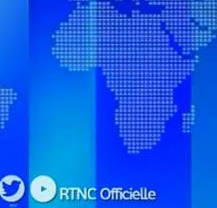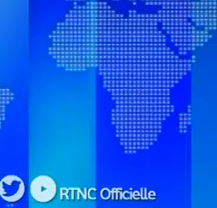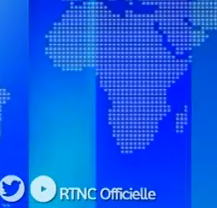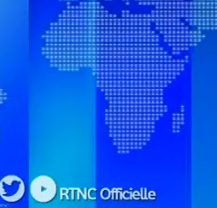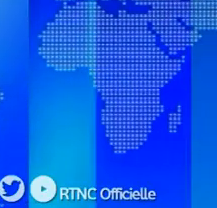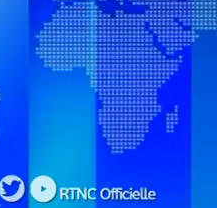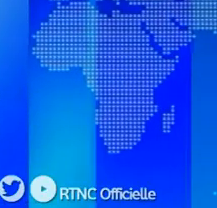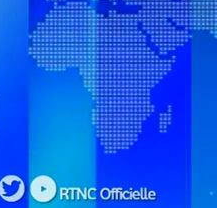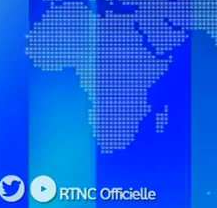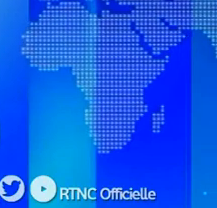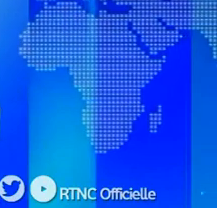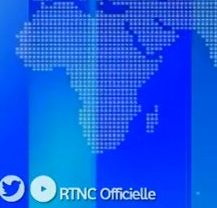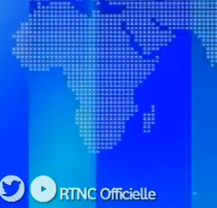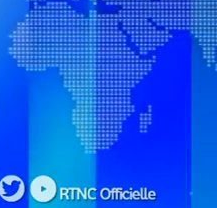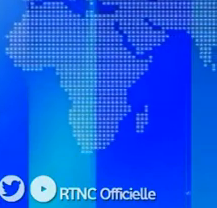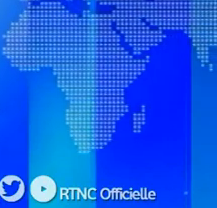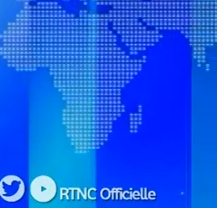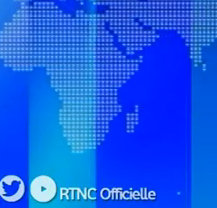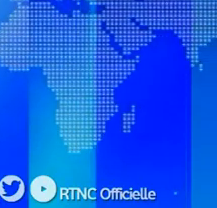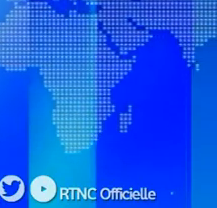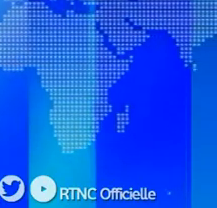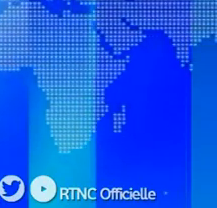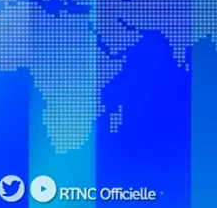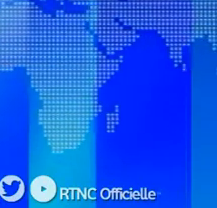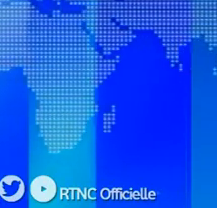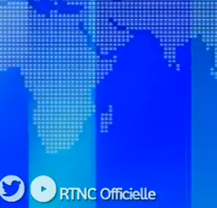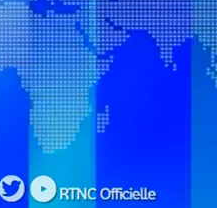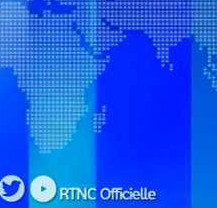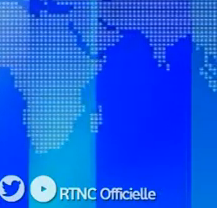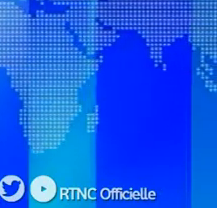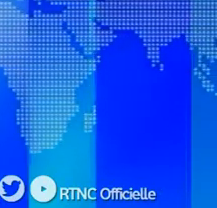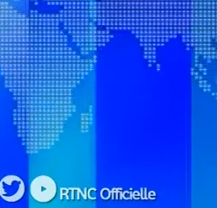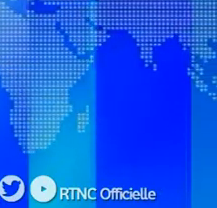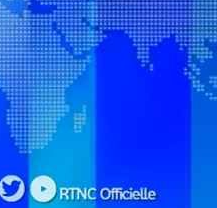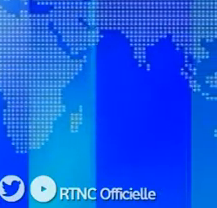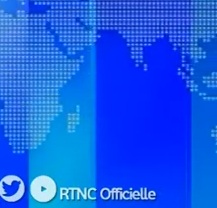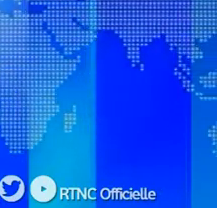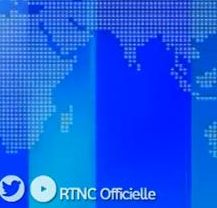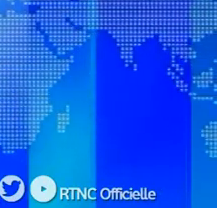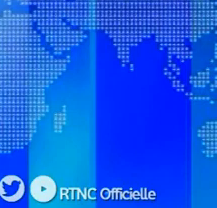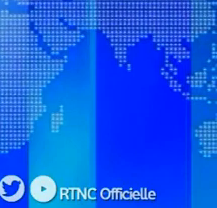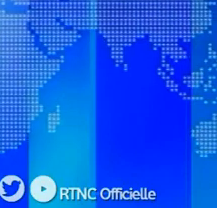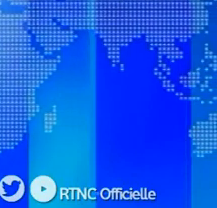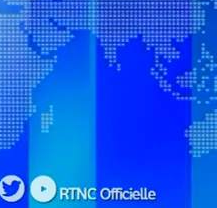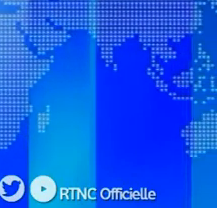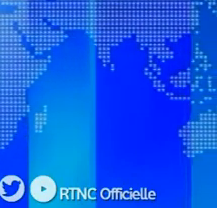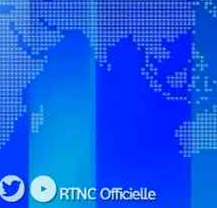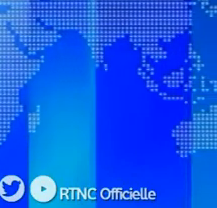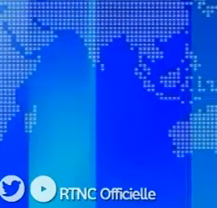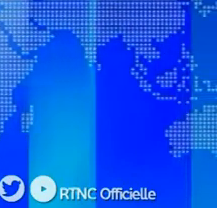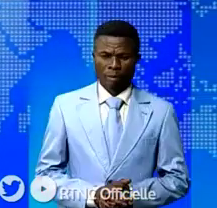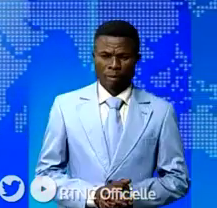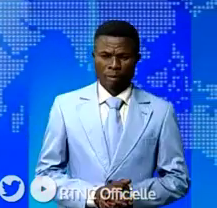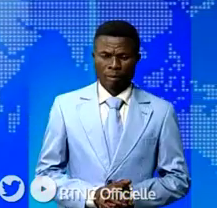A la une de l'actualité, remise et reprise entre le bureau d'âge du Sénat et le bureau définitif, Modeste Baati a pris officiellement ses fonctions ce